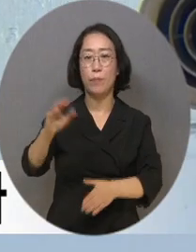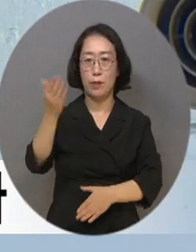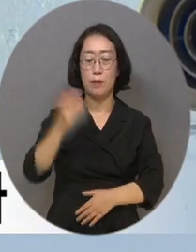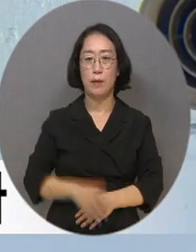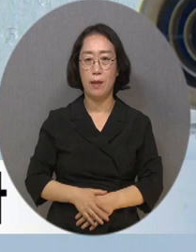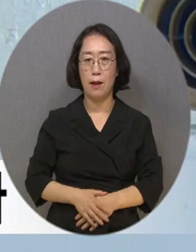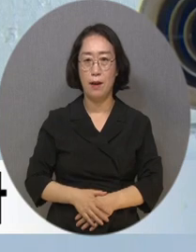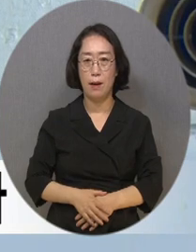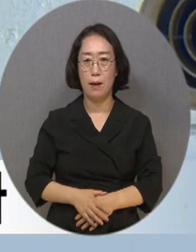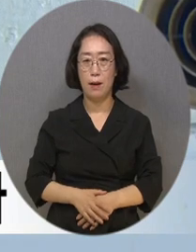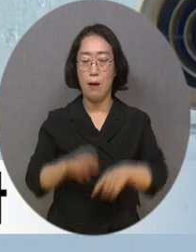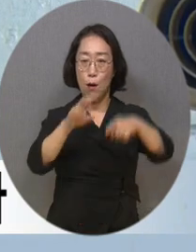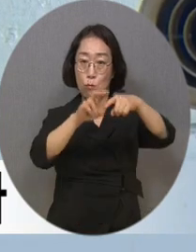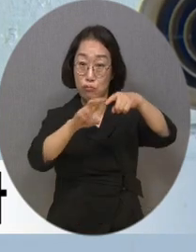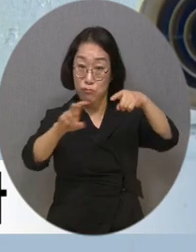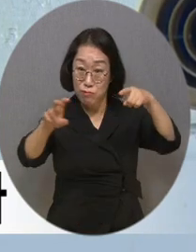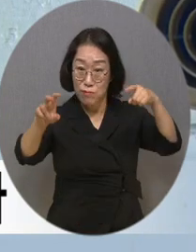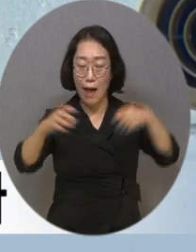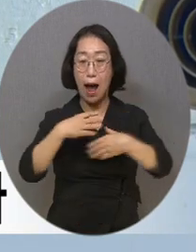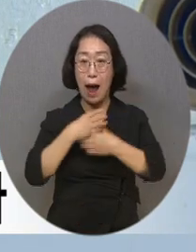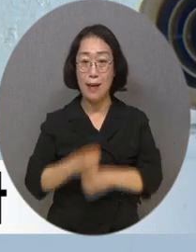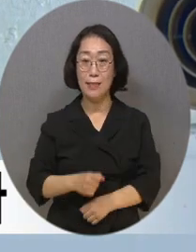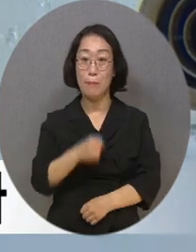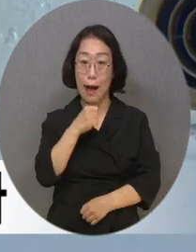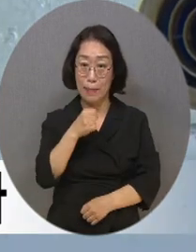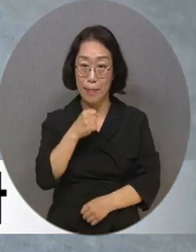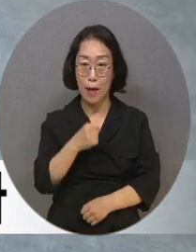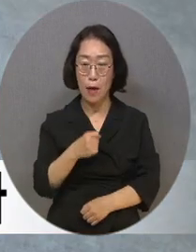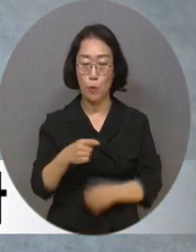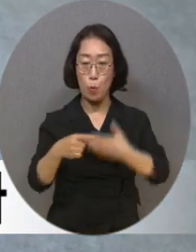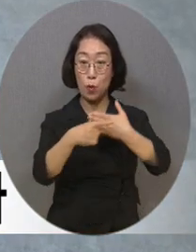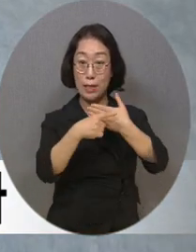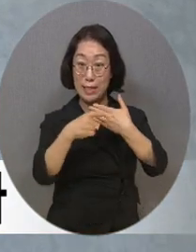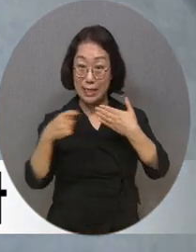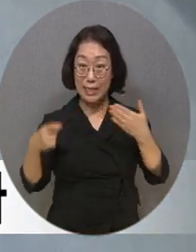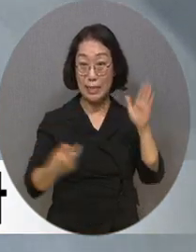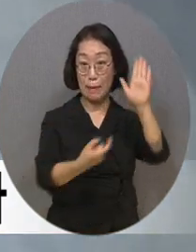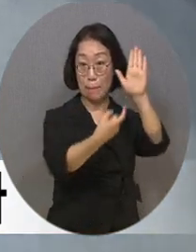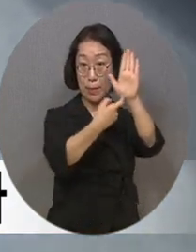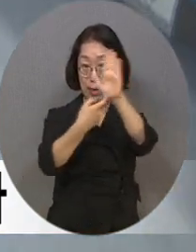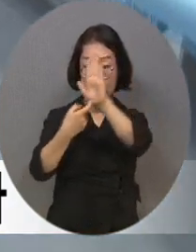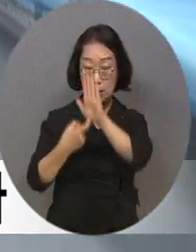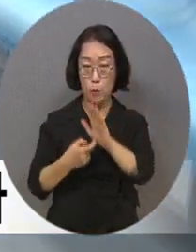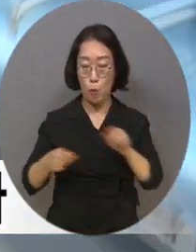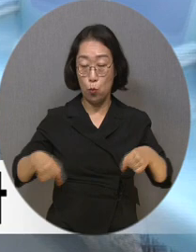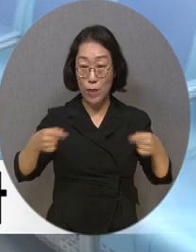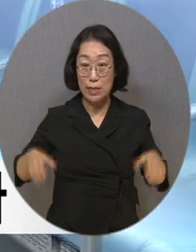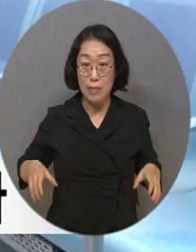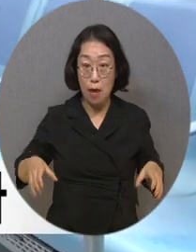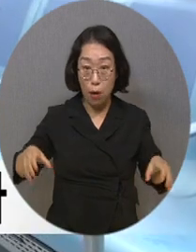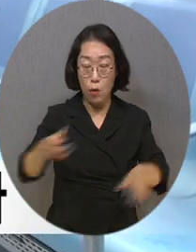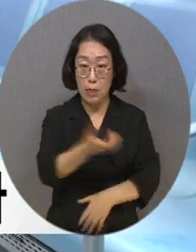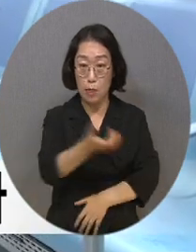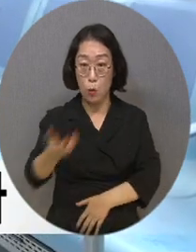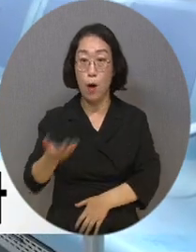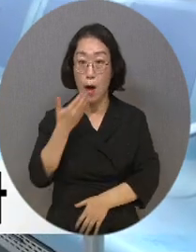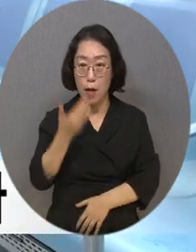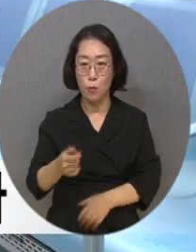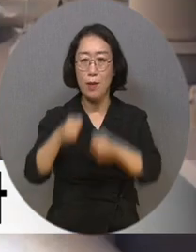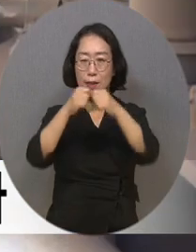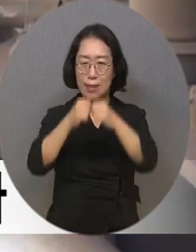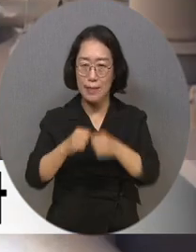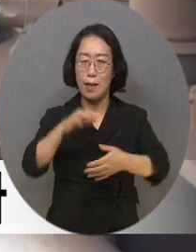궤도 차량에는 안내방송과 문자 안내판 설치, 휠체어 공간 등 이동 편의시설 종류와 세부 기준을